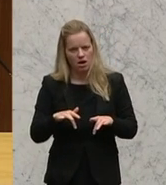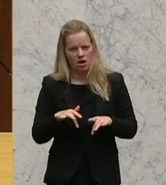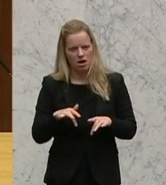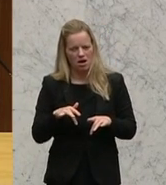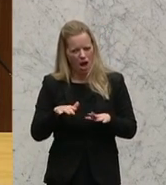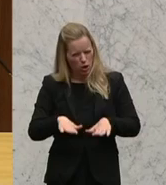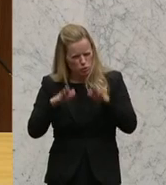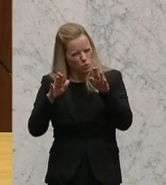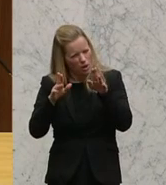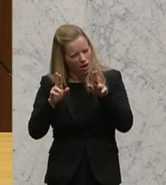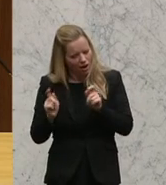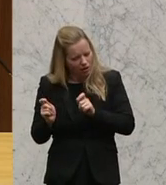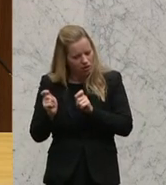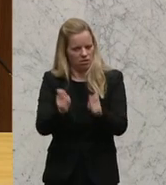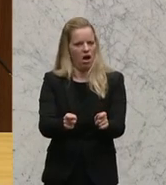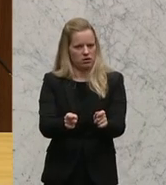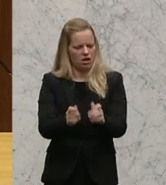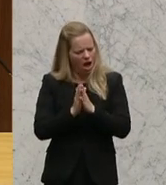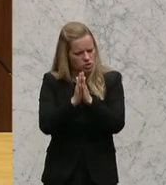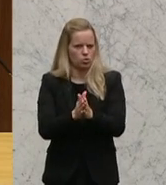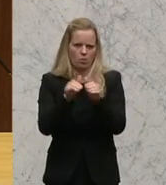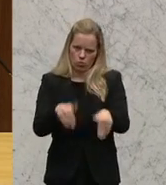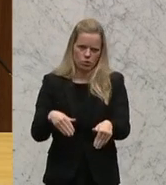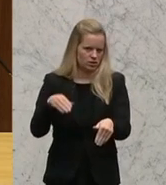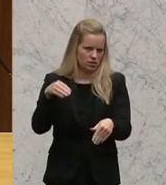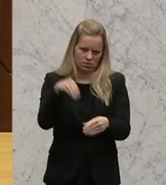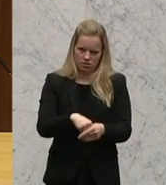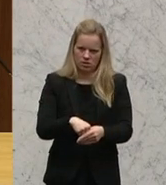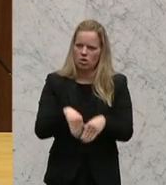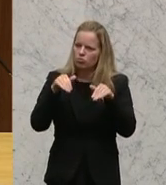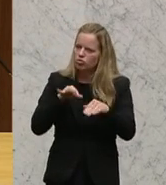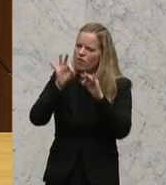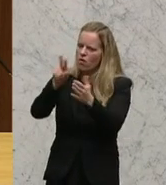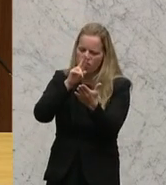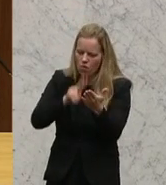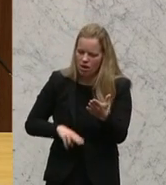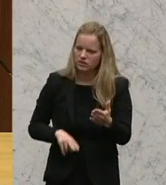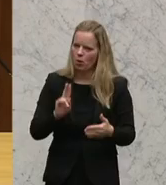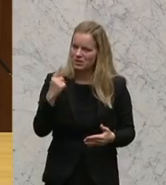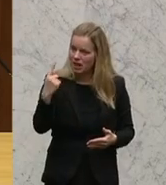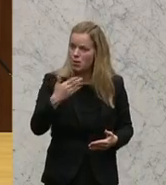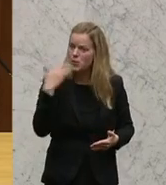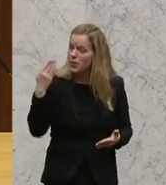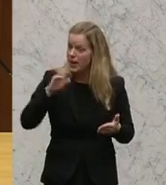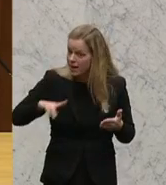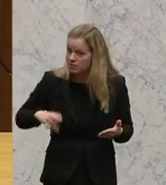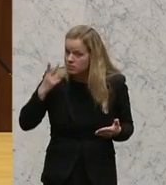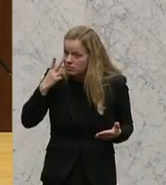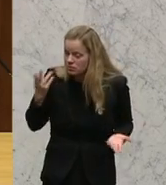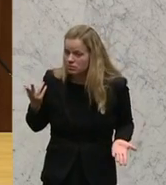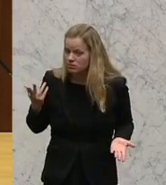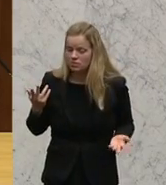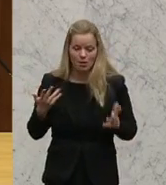Asyl zumindestens das Recht, um Asyl anzusuchen, beinhaltet. Ich muss es Ihnen vorlesen, weil Sie es offensichtlich nicht gelesen haben und Sie diese